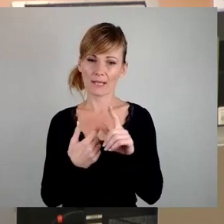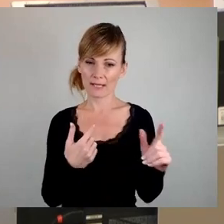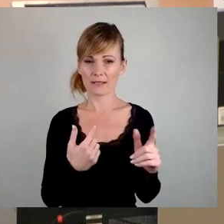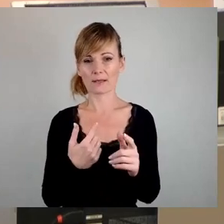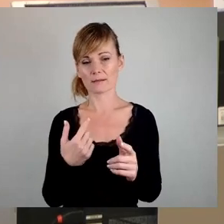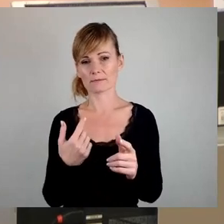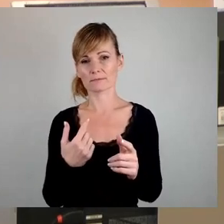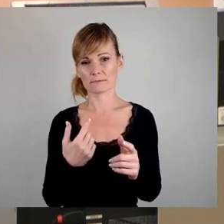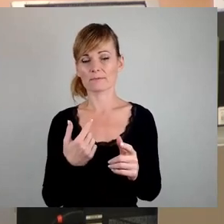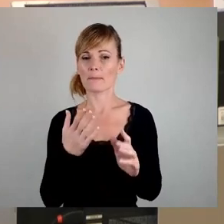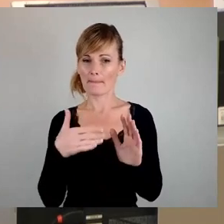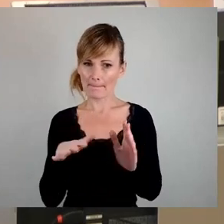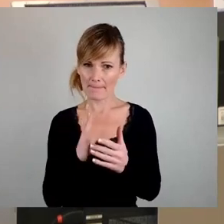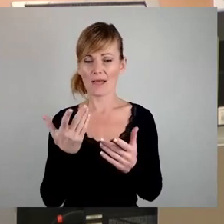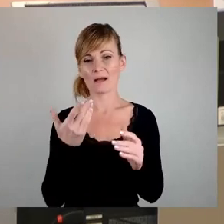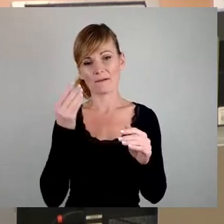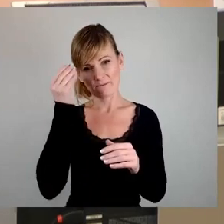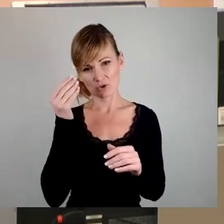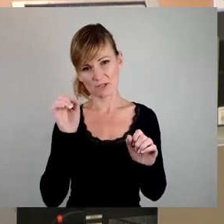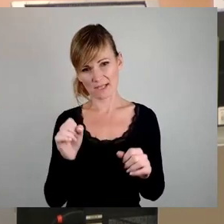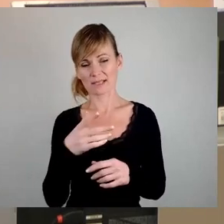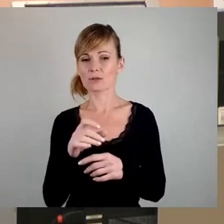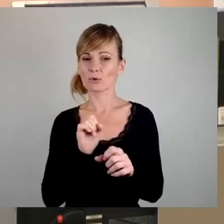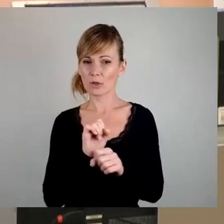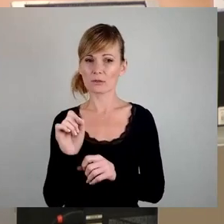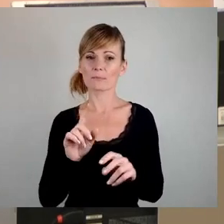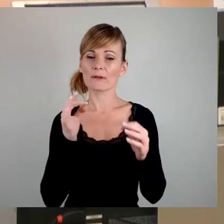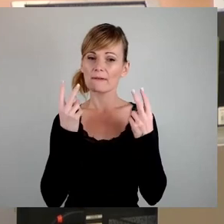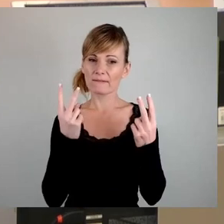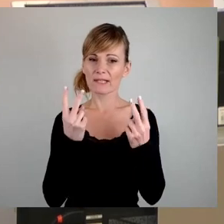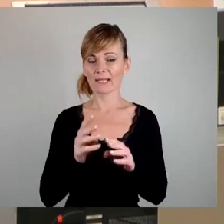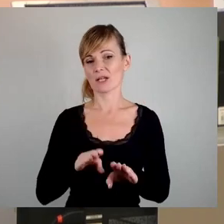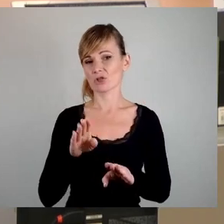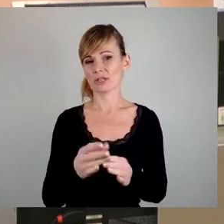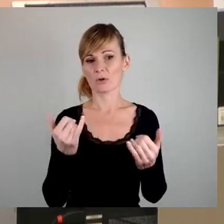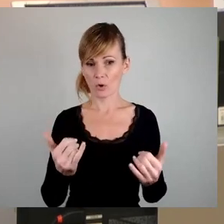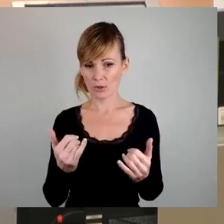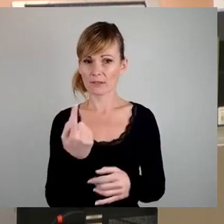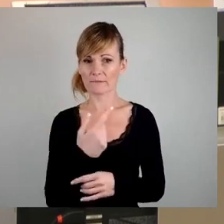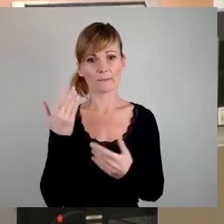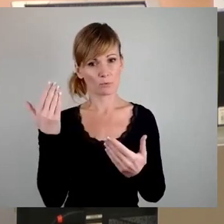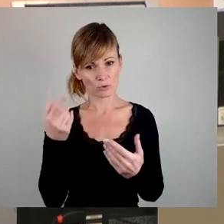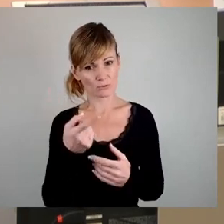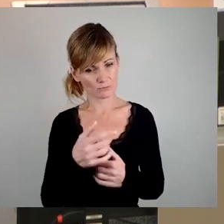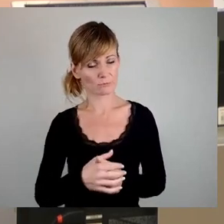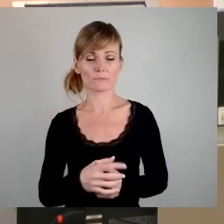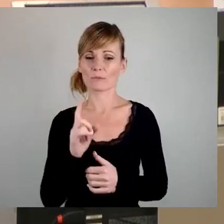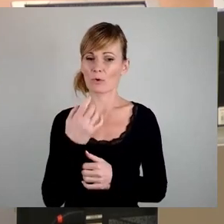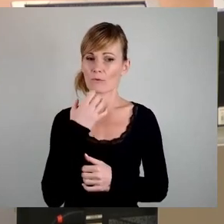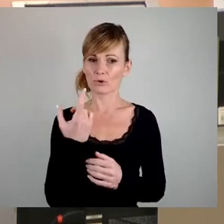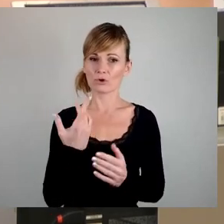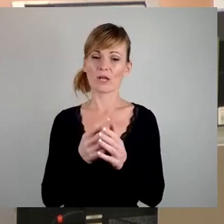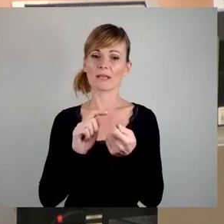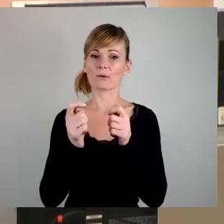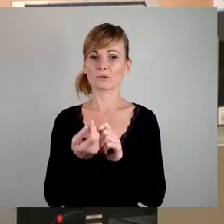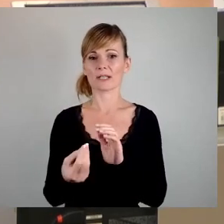auch mehr vorstellen können. Trotzdem ist das ein ganz wichtiger Schritt heute, den wir sehr begrüßen. Und wir wollen auch den Änderungsantrag der SPD